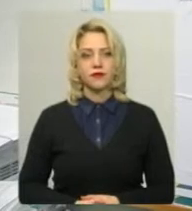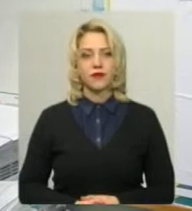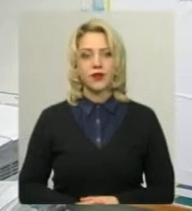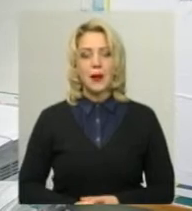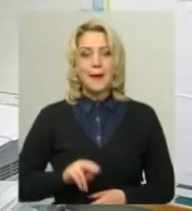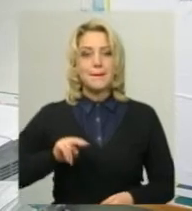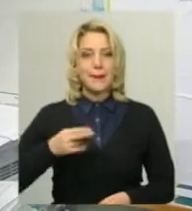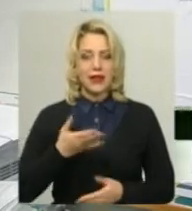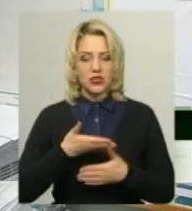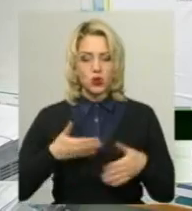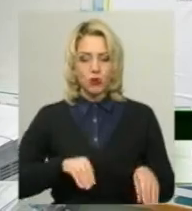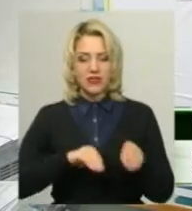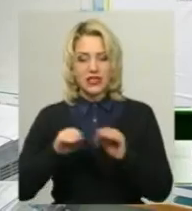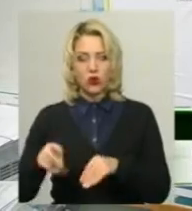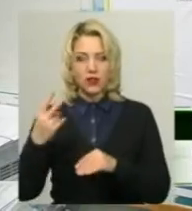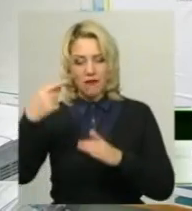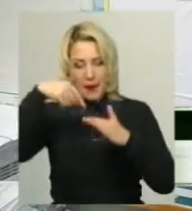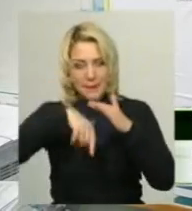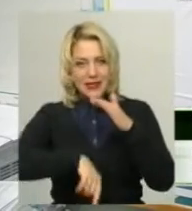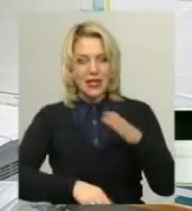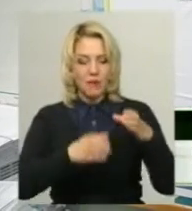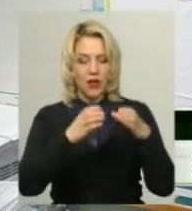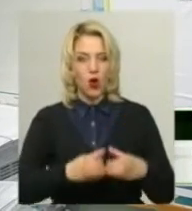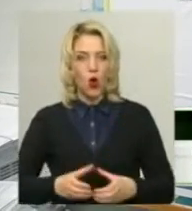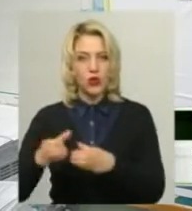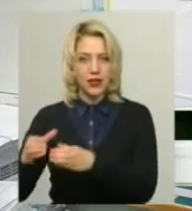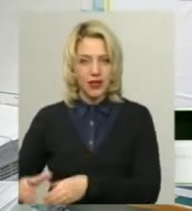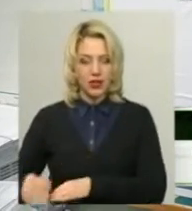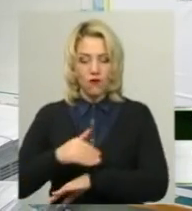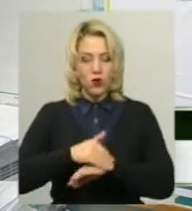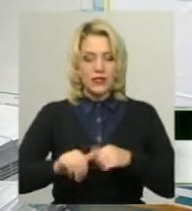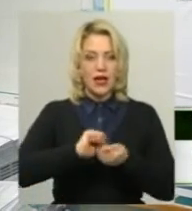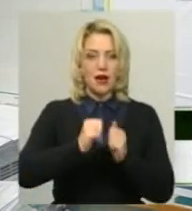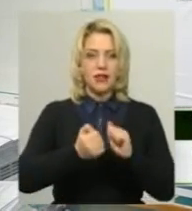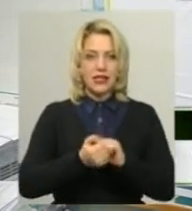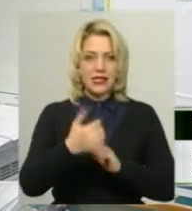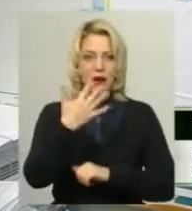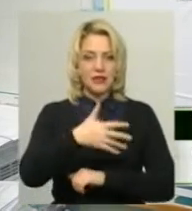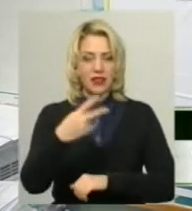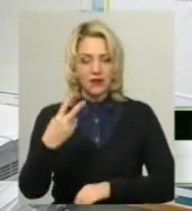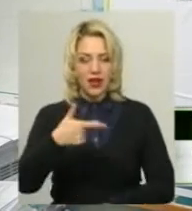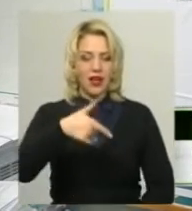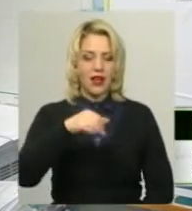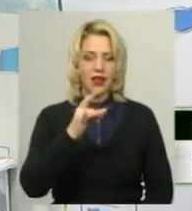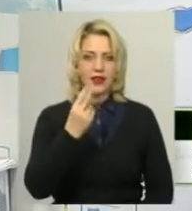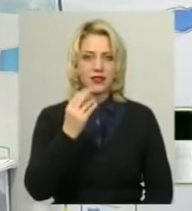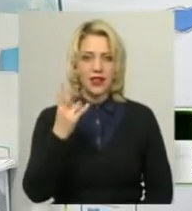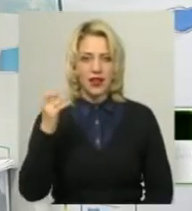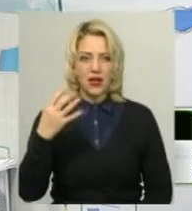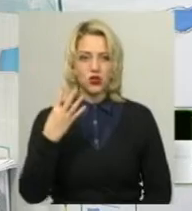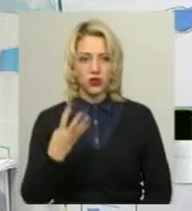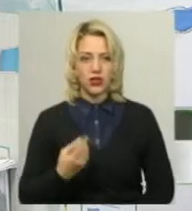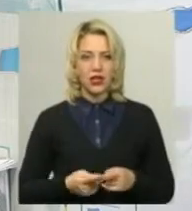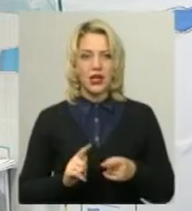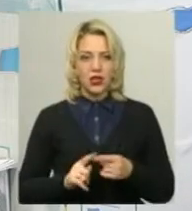П'ятницю ми встановили два підземних контейнери по вулиці Кам'янецькій, 52, та на Герцена, 4. Ємність